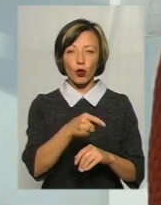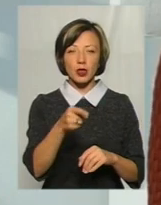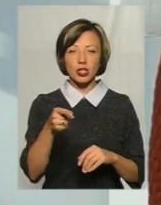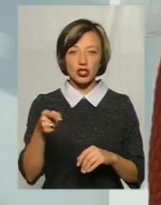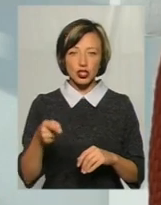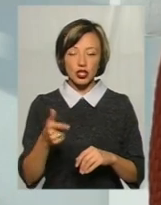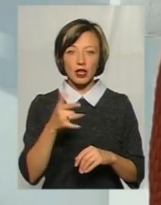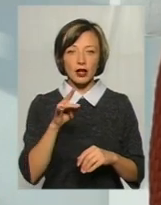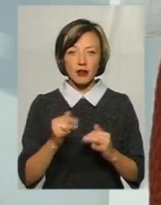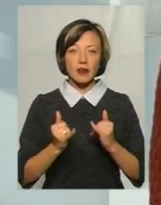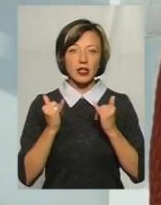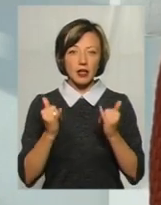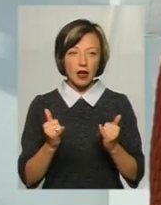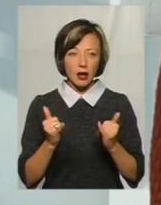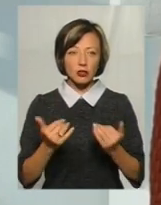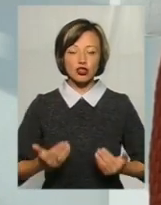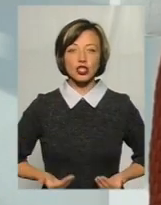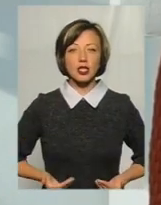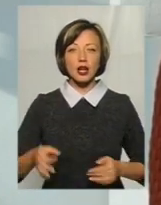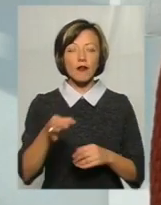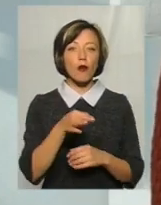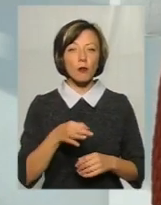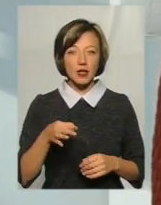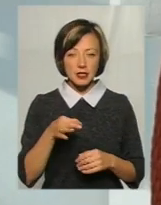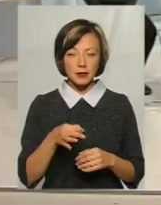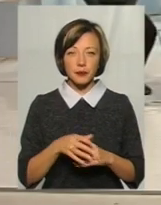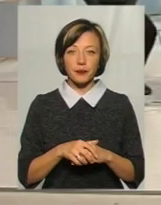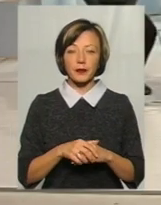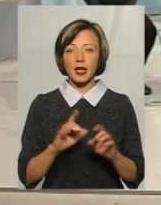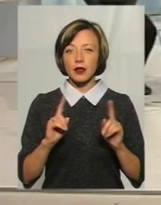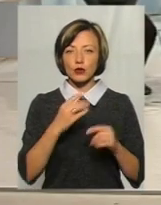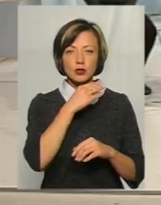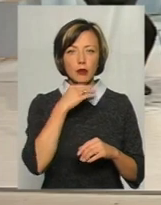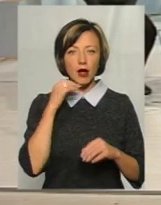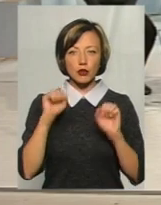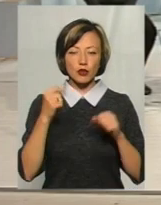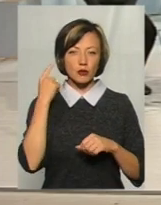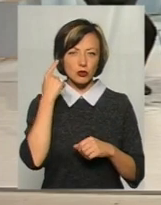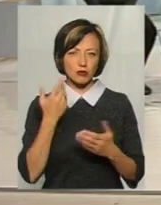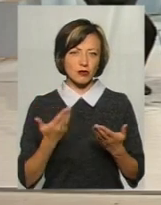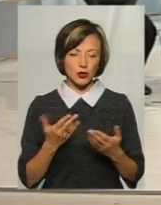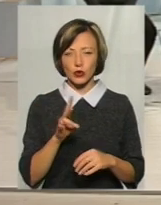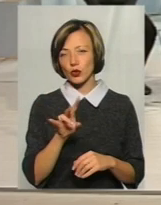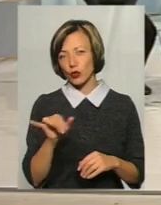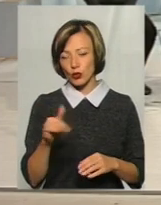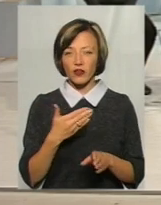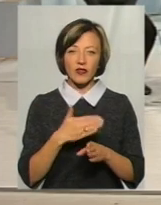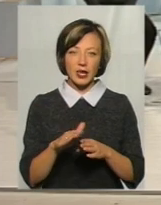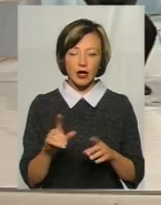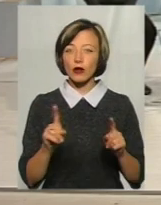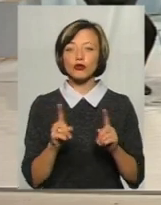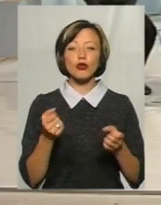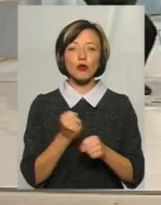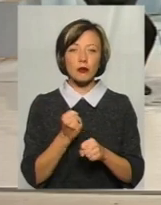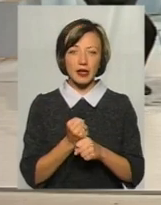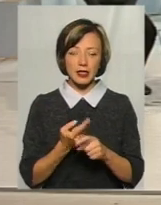для жителів області. Дуже багато можна почути скепсису. Ну, виділили, а що з